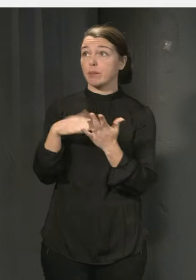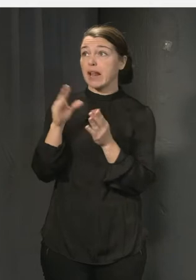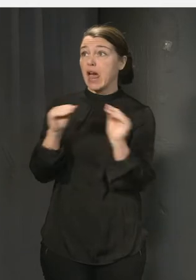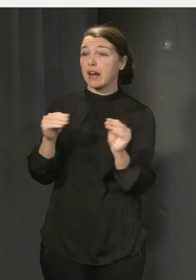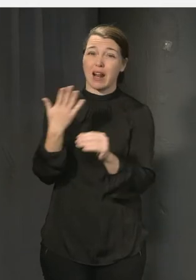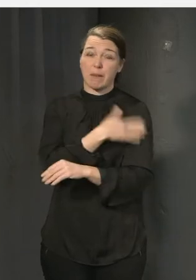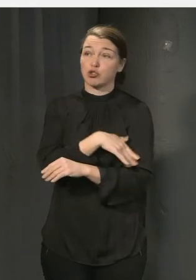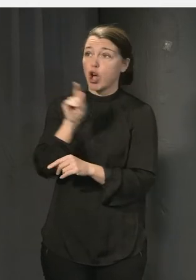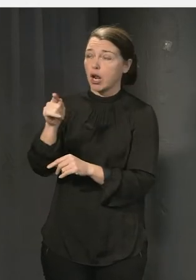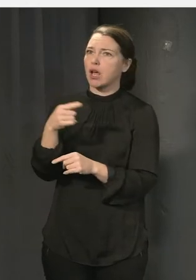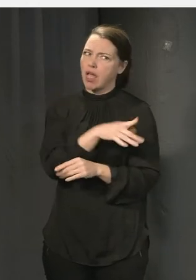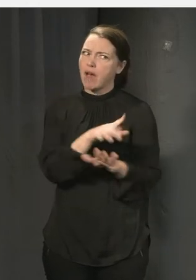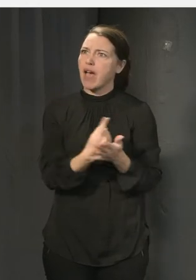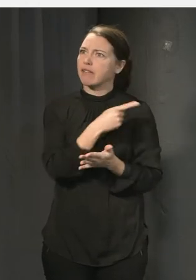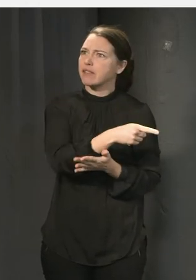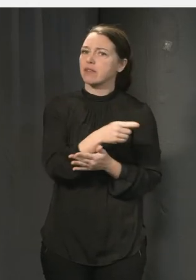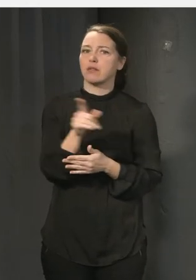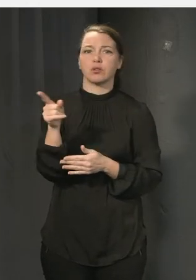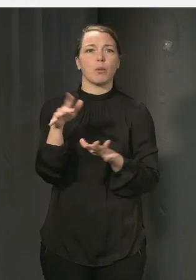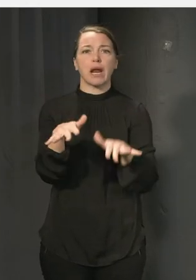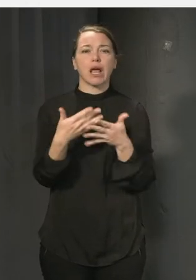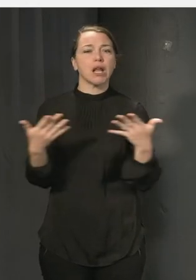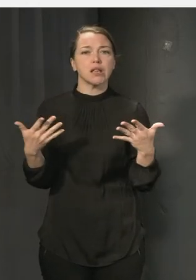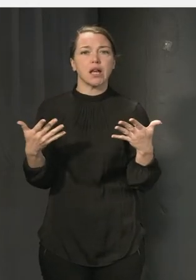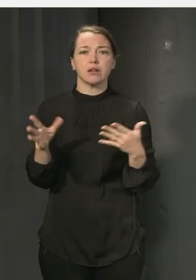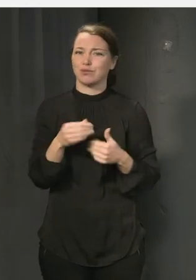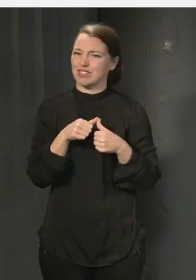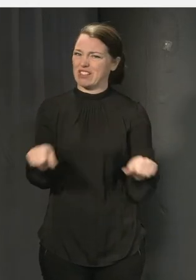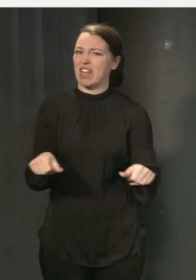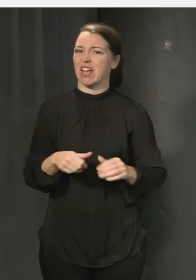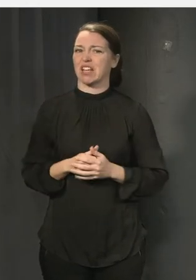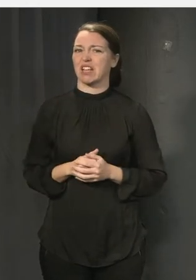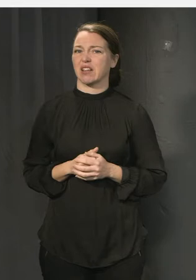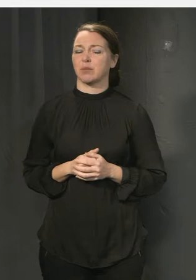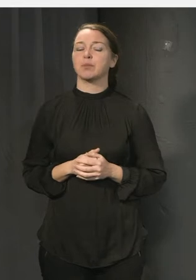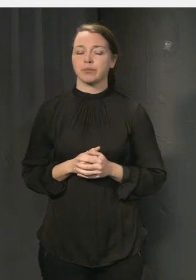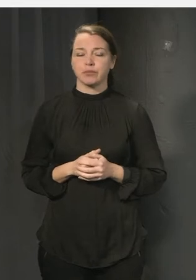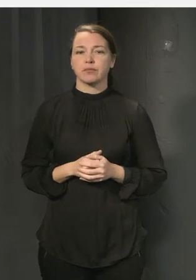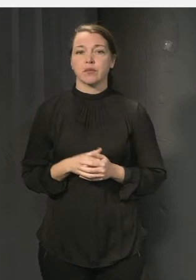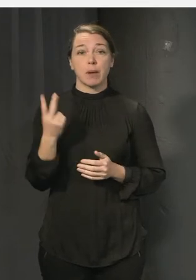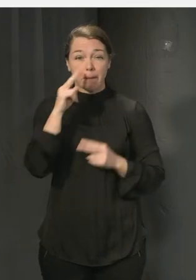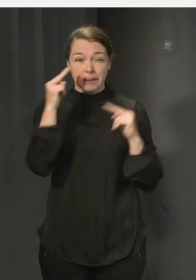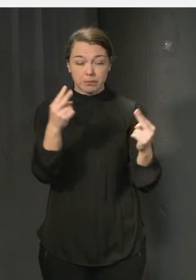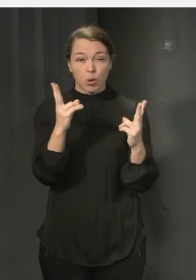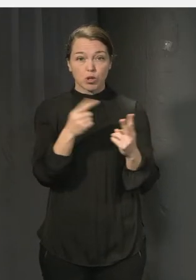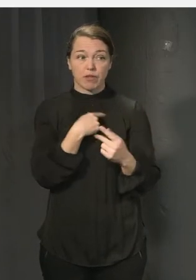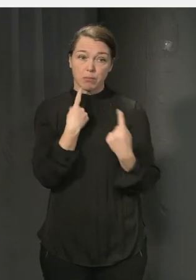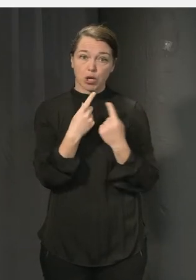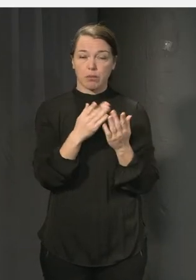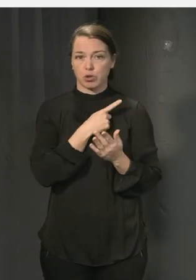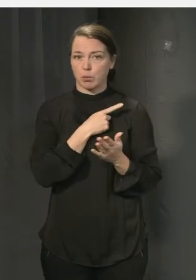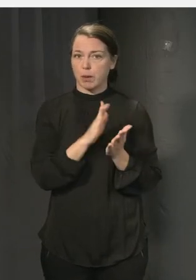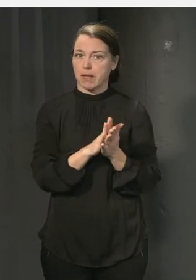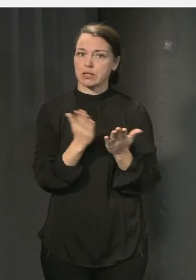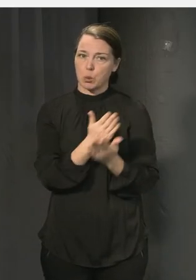Men där vill jag också lyfta en annan aspekt för vi har ju också väldigt mycket samtal och sådär med skolpersonal och lärare inte